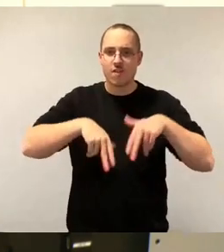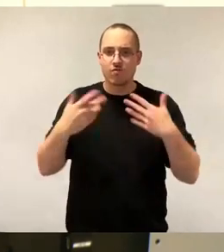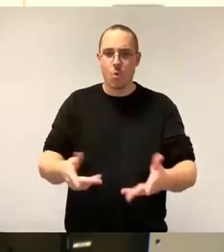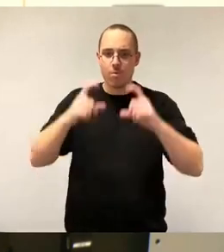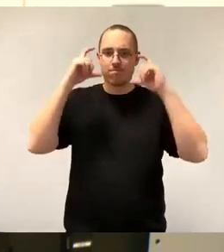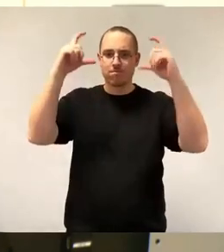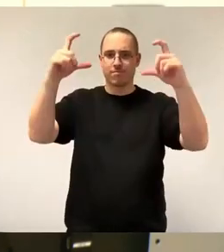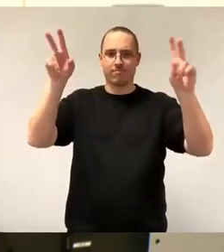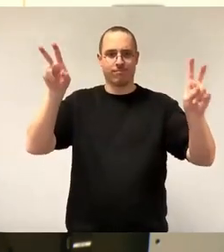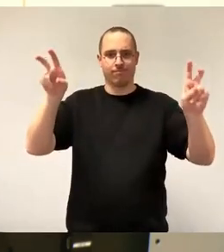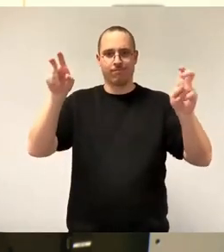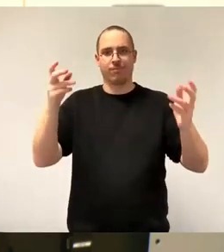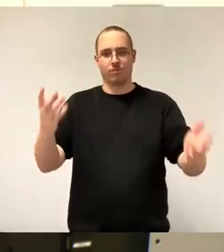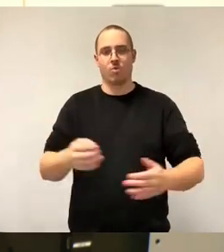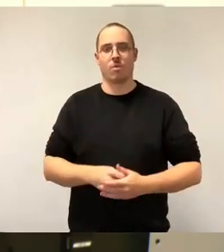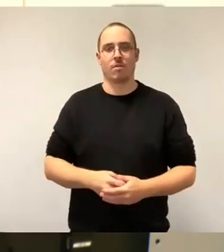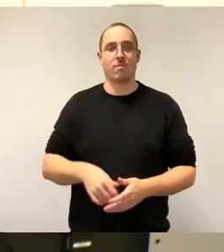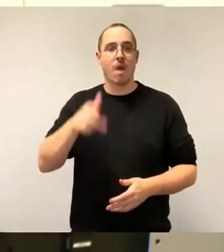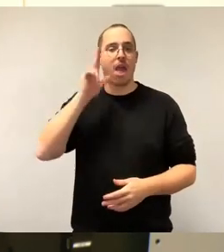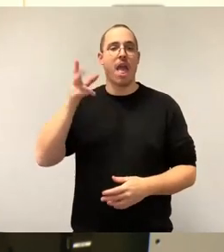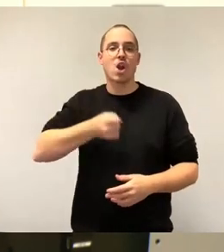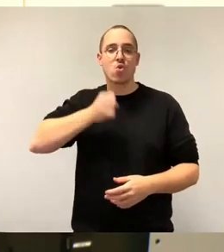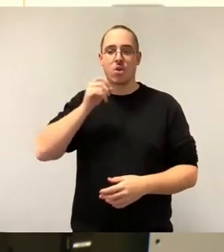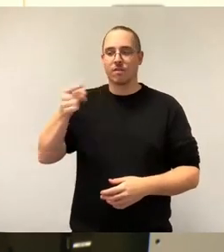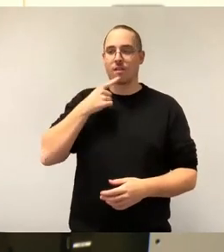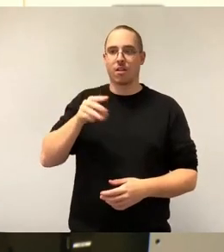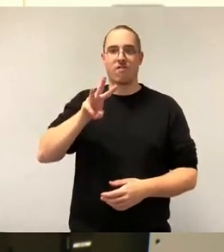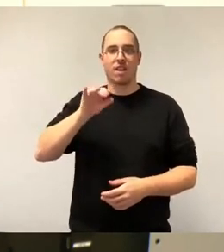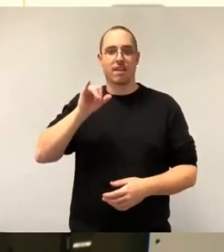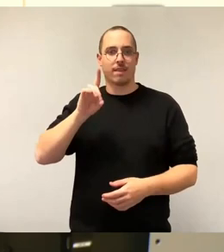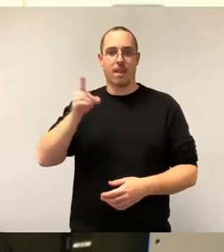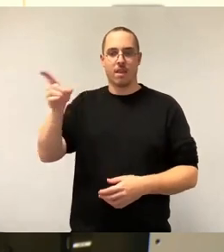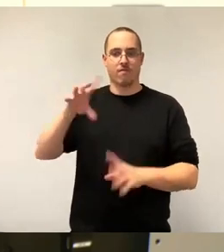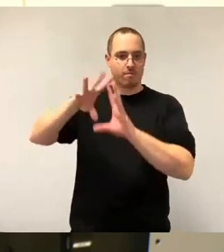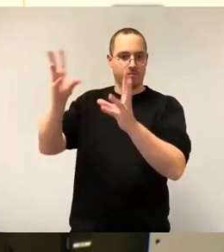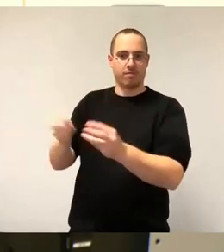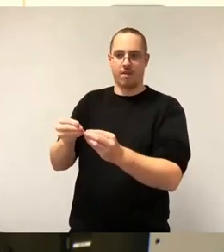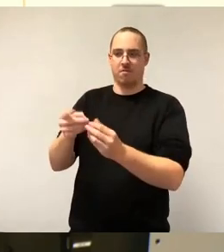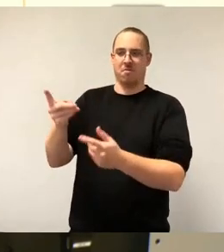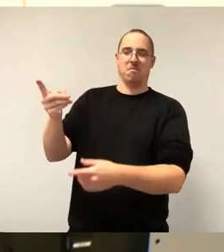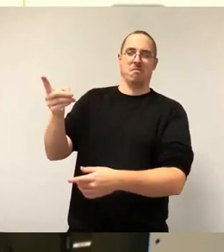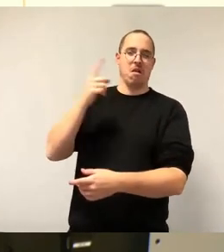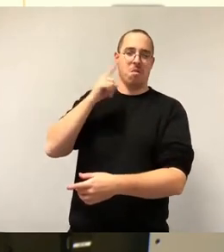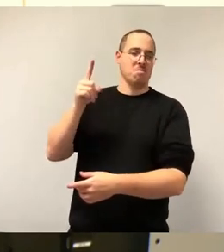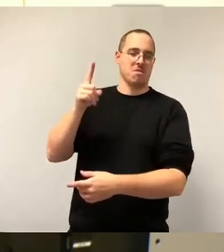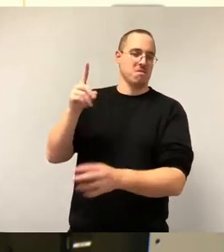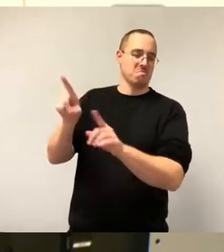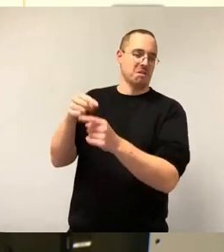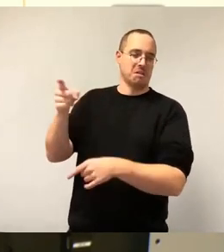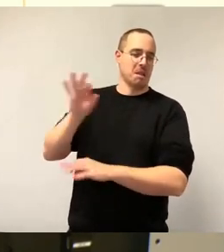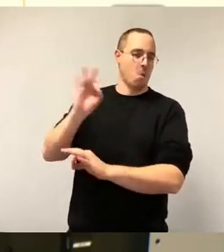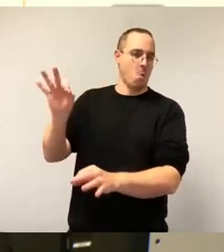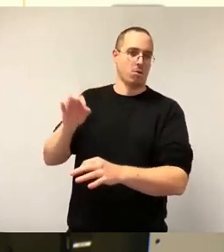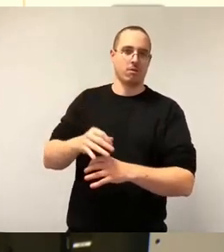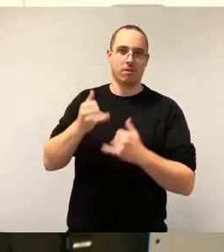Sie stellen die ganze WED infrage. Das ist schade, denn Sie haben damals diese Entscheidung hier mitgetragen und es war eine gute Entscheidung für die Stadt. Wollen Sie denn